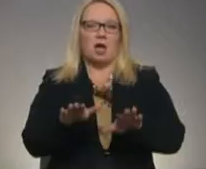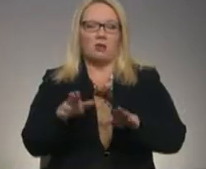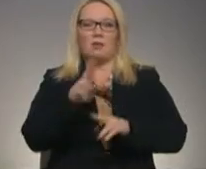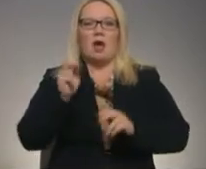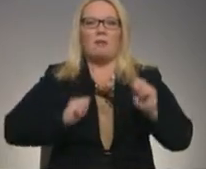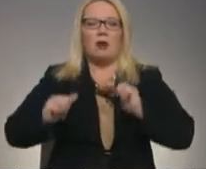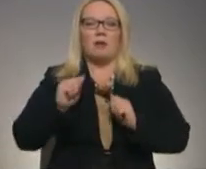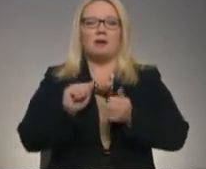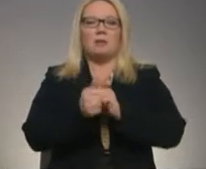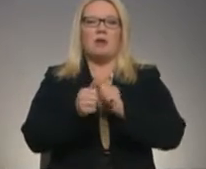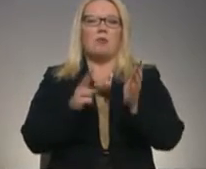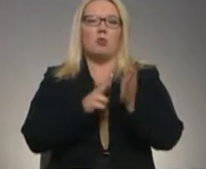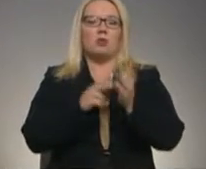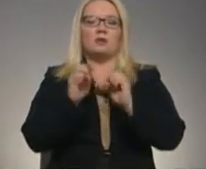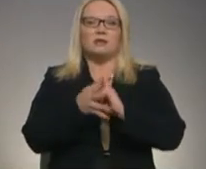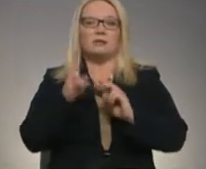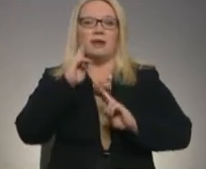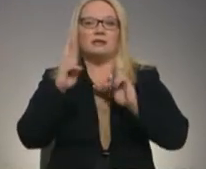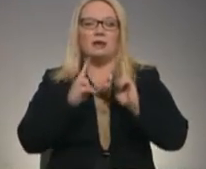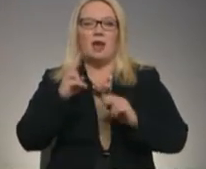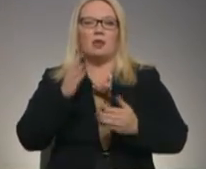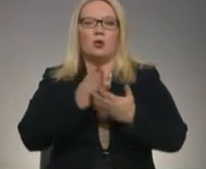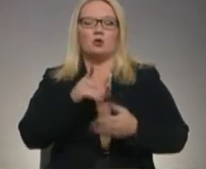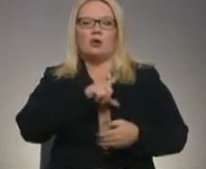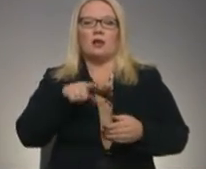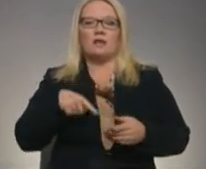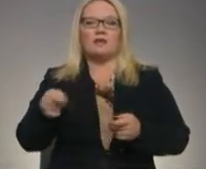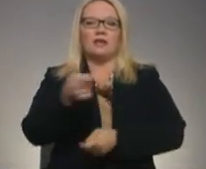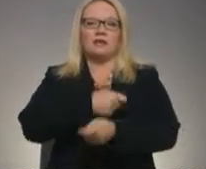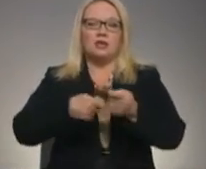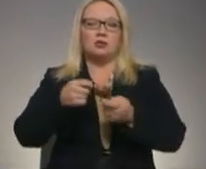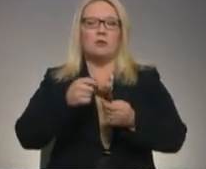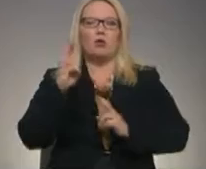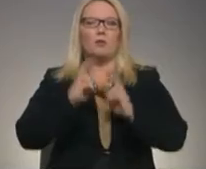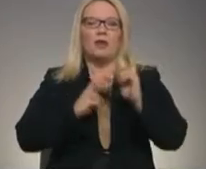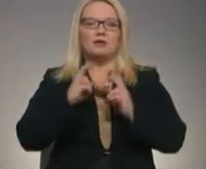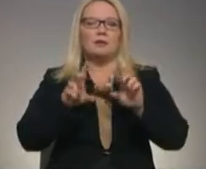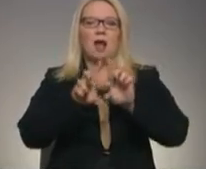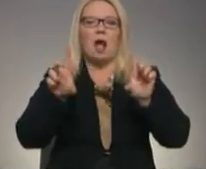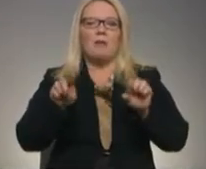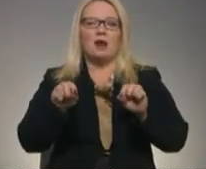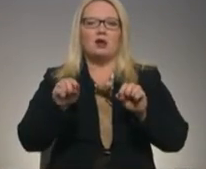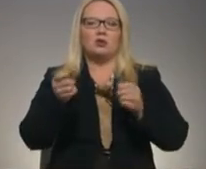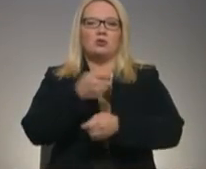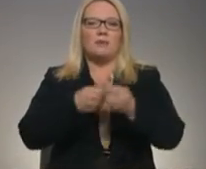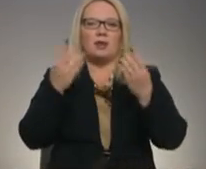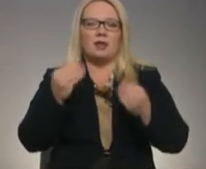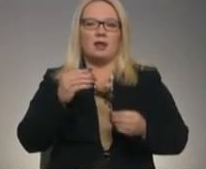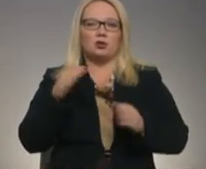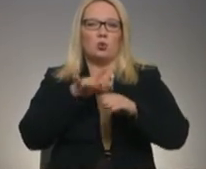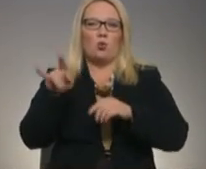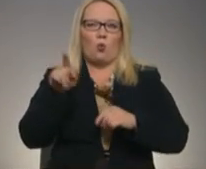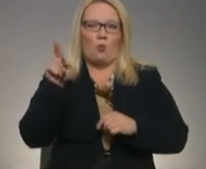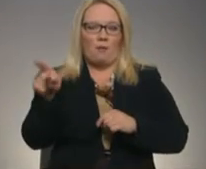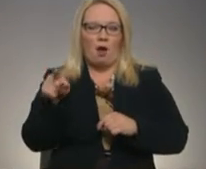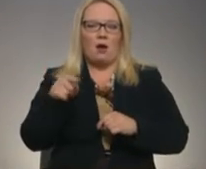izmaiņām nodokļu sistēmā izskanēja šodien notikušajās Latvijas tirdzniecības un rūpniecības kameras uzņēmēja dienā stokumā. Cilvēkiem aciņā naudas